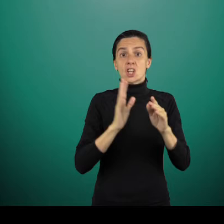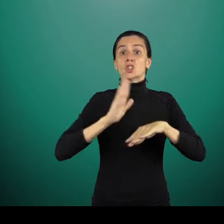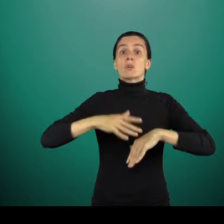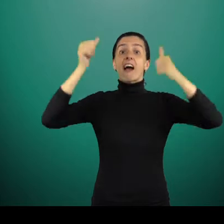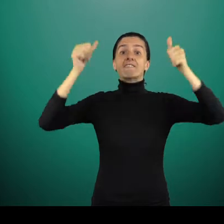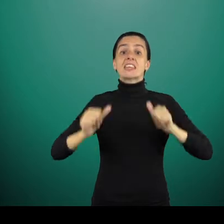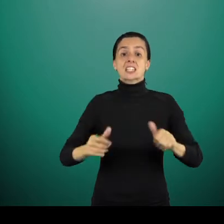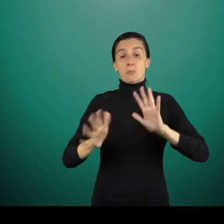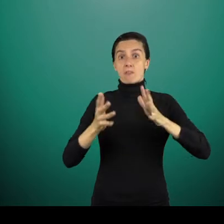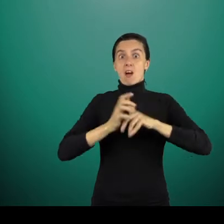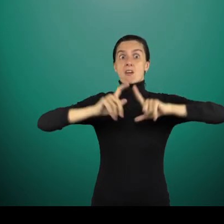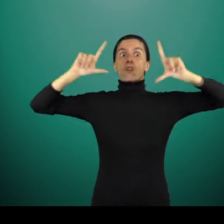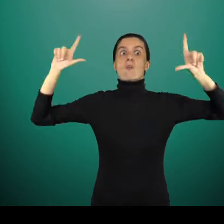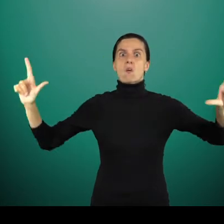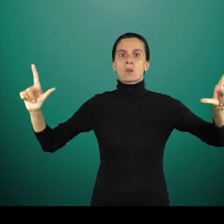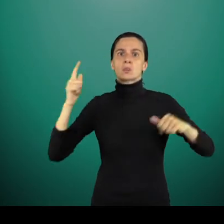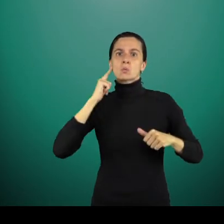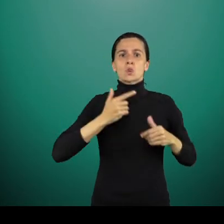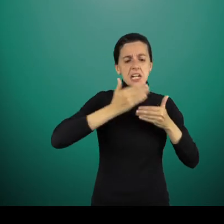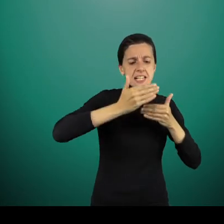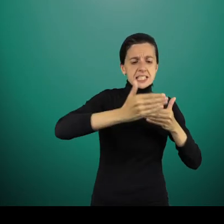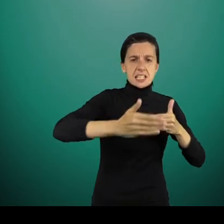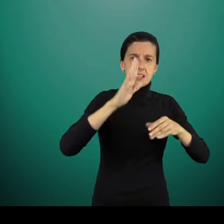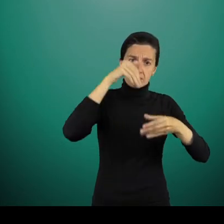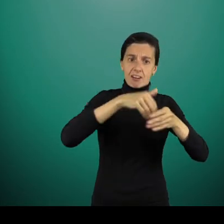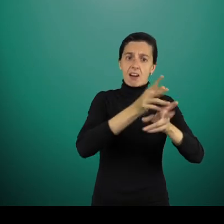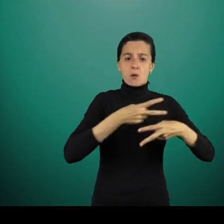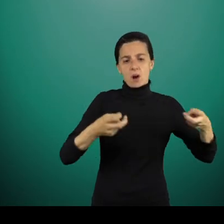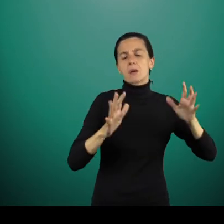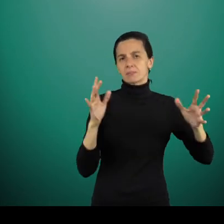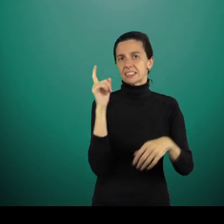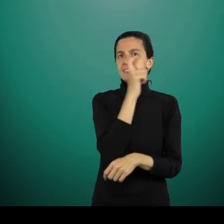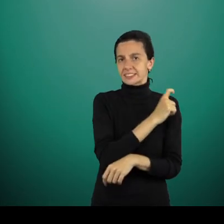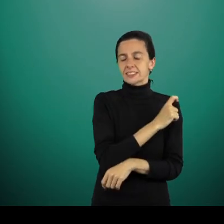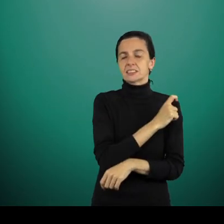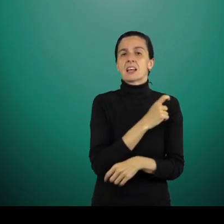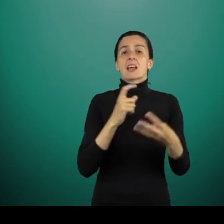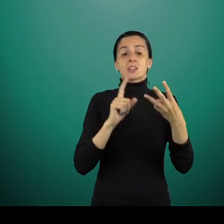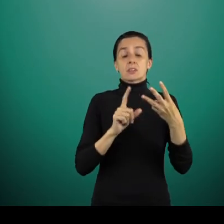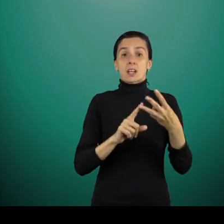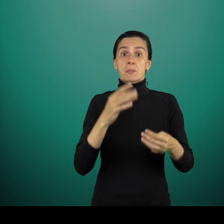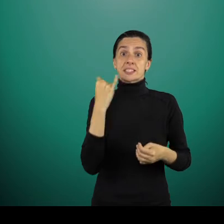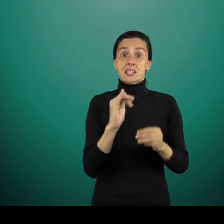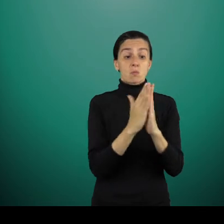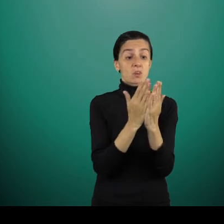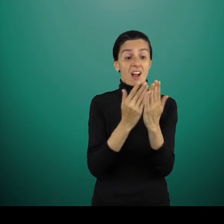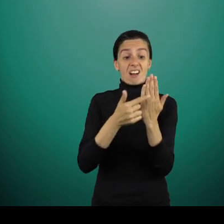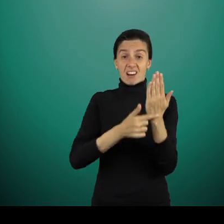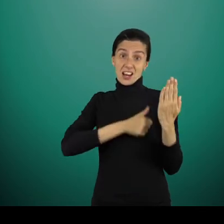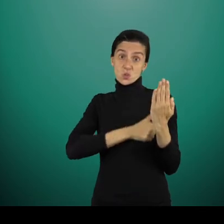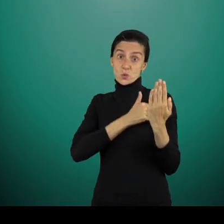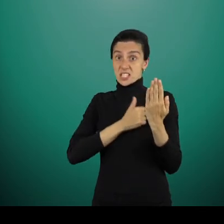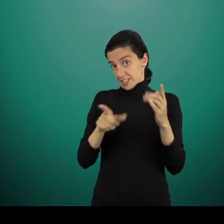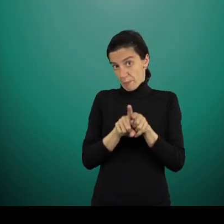Au niveau des affiches, on a des très grands formats, donc là on a des difficultés pour les ranger correctement dans des armoires à plans. Si on a des bouquins